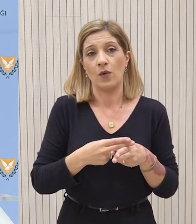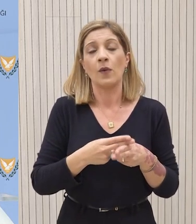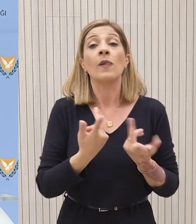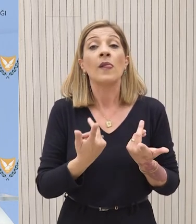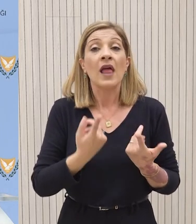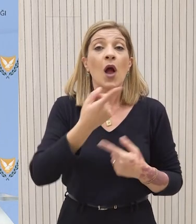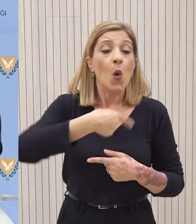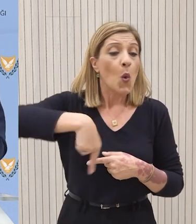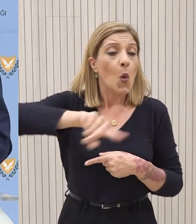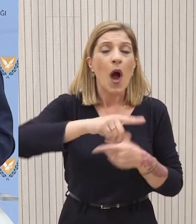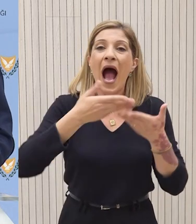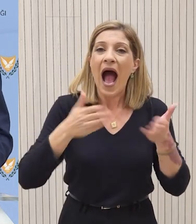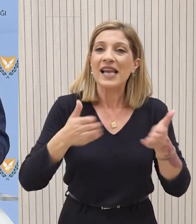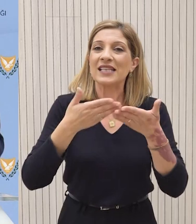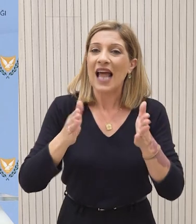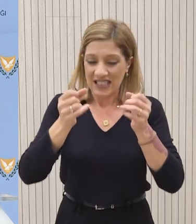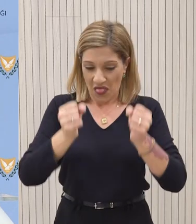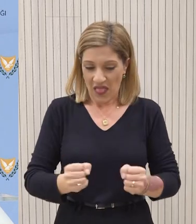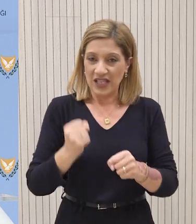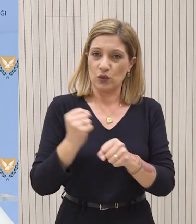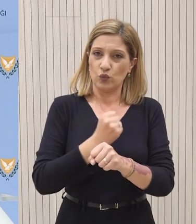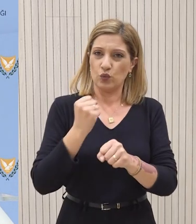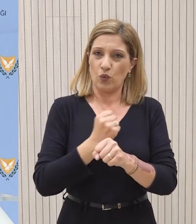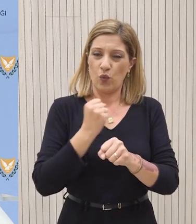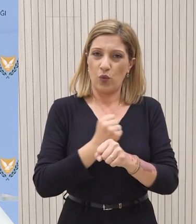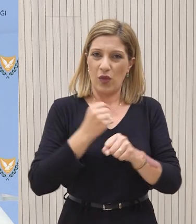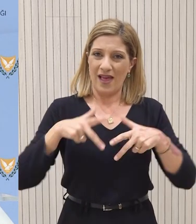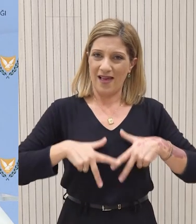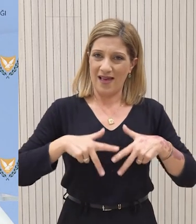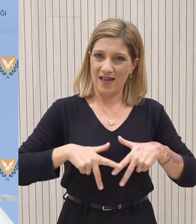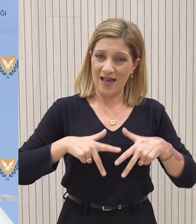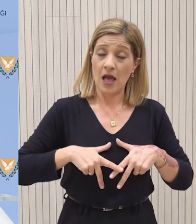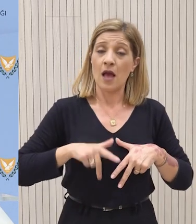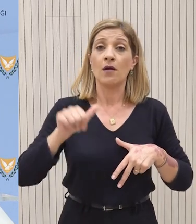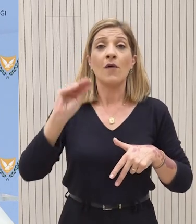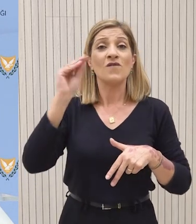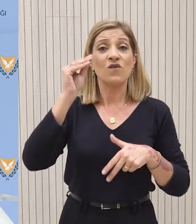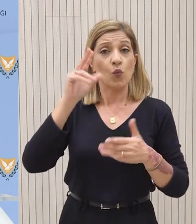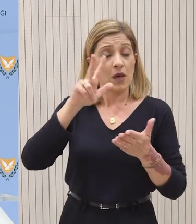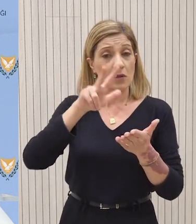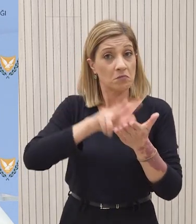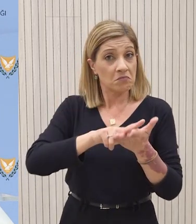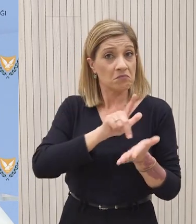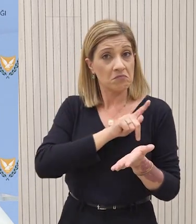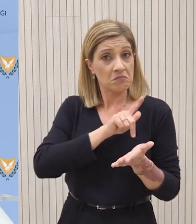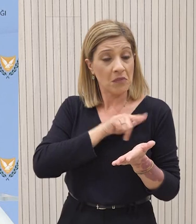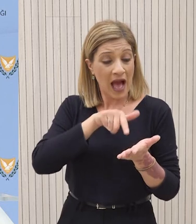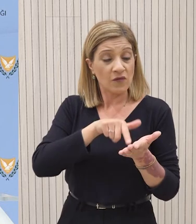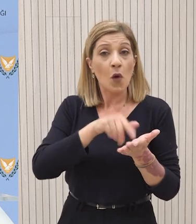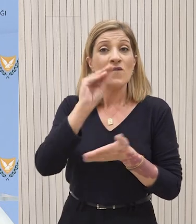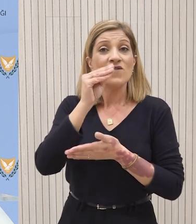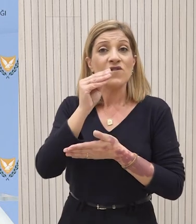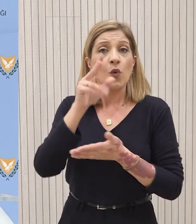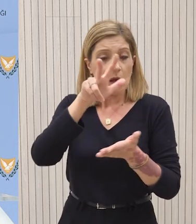Καταρχάς, όλες οι θέσεις που προνοούνται, όλες οι θέσεις που έχουν πάει στην Βουλή για αποπαγοποίηση, είναι θέσεις που και ο Δημοκρατικός